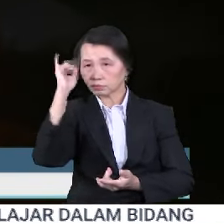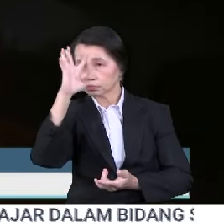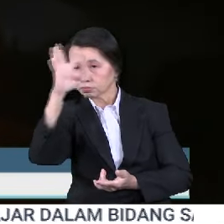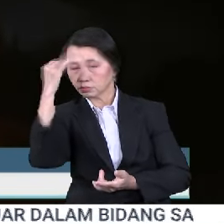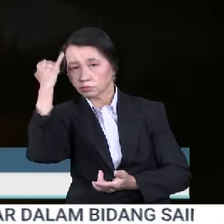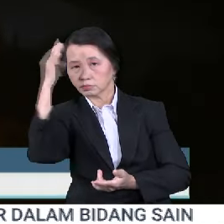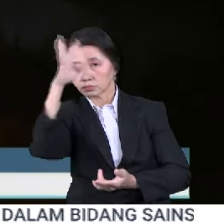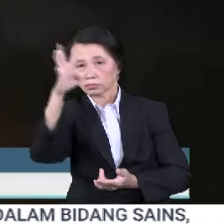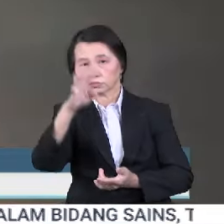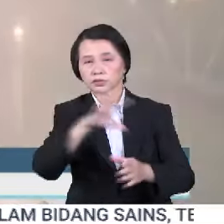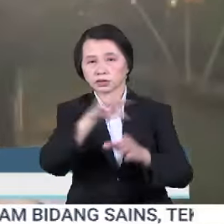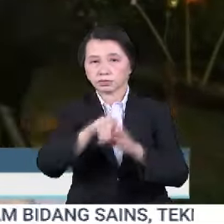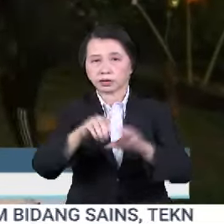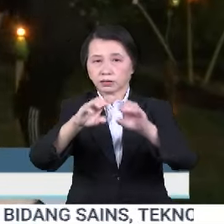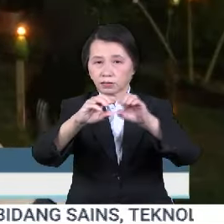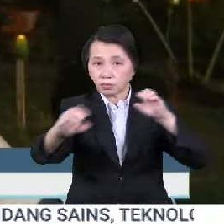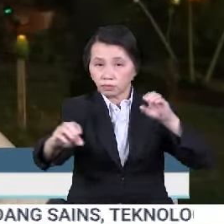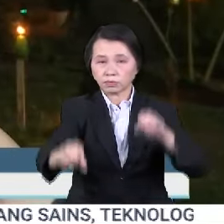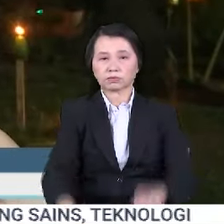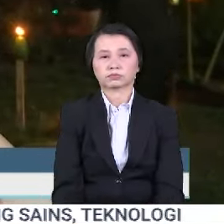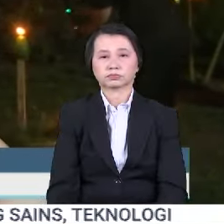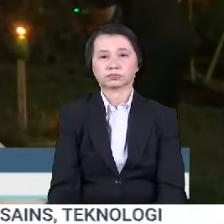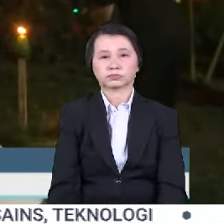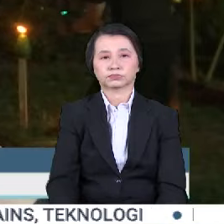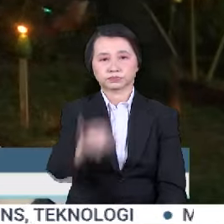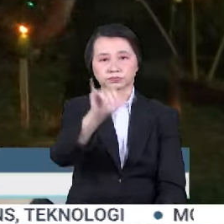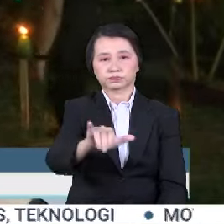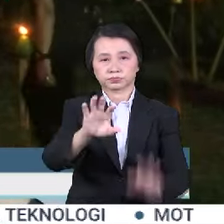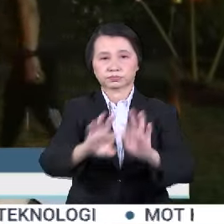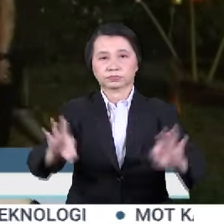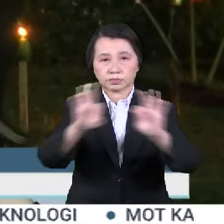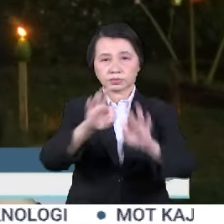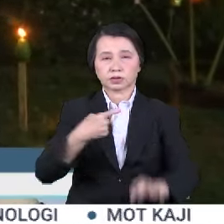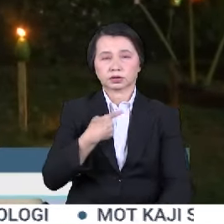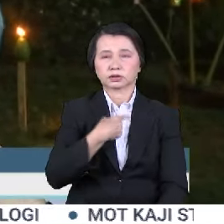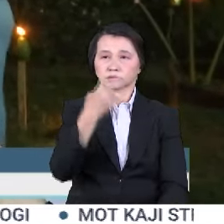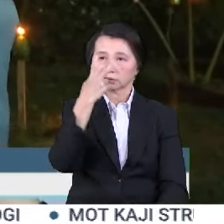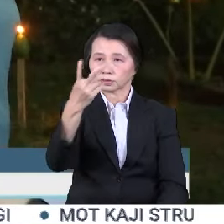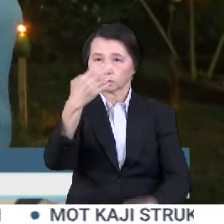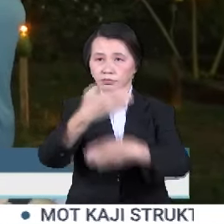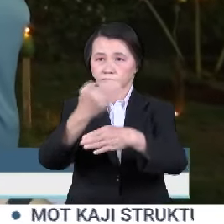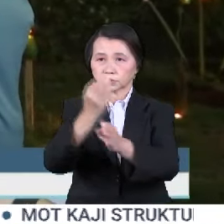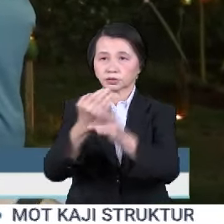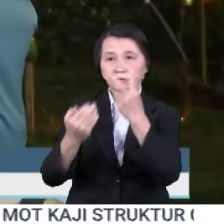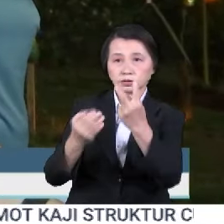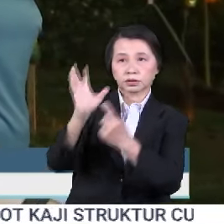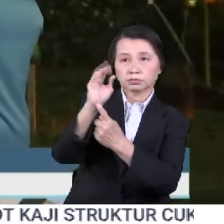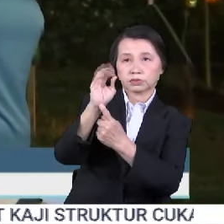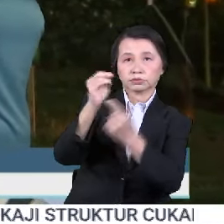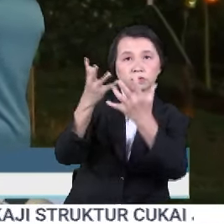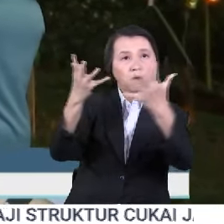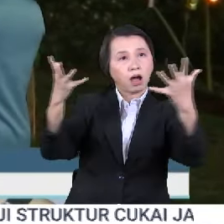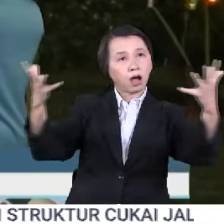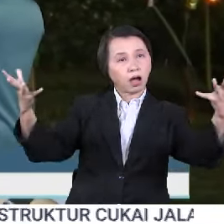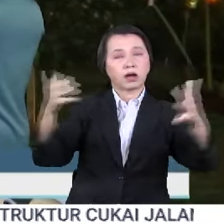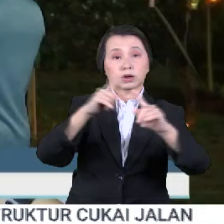melibatkan buluh. Yang paling penting sekali adalah kita melihat bentuk itu. Walaupun pelita itu meriah kalau kita lihat,